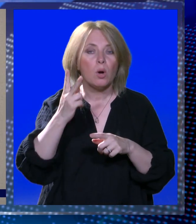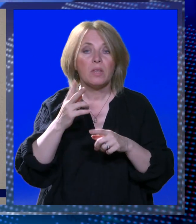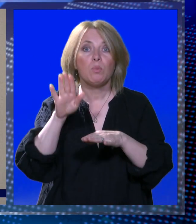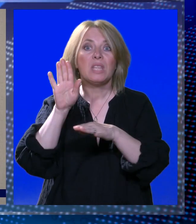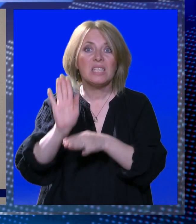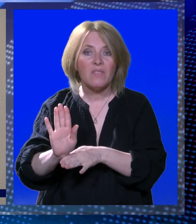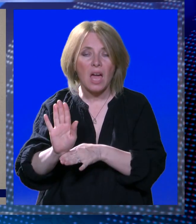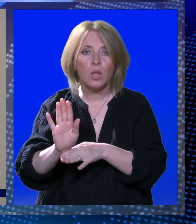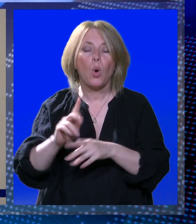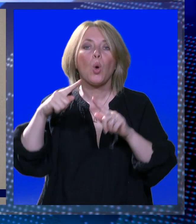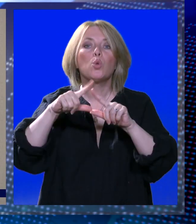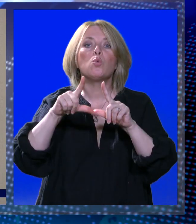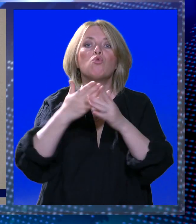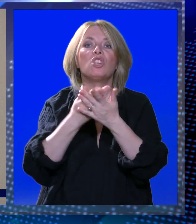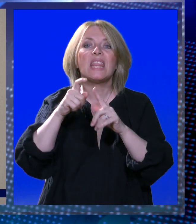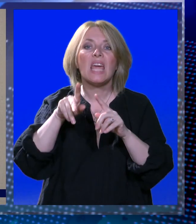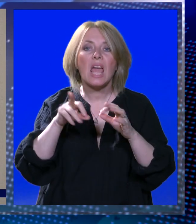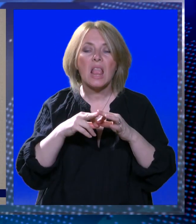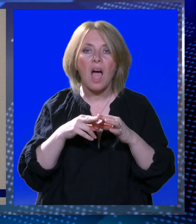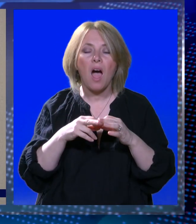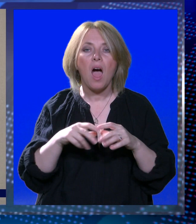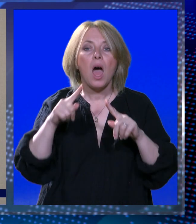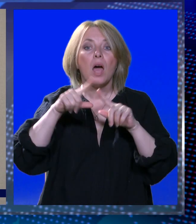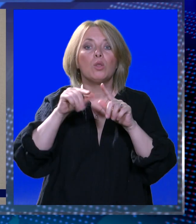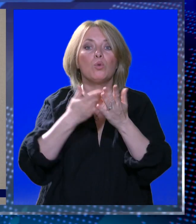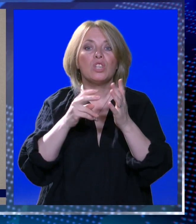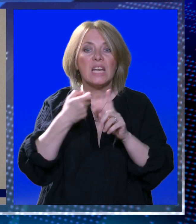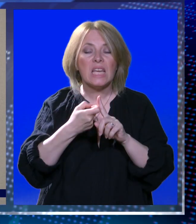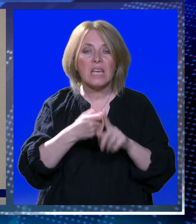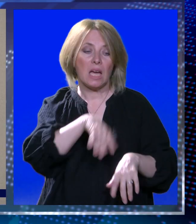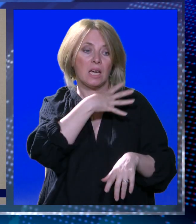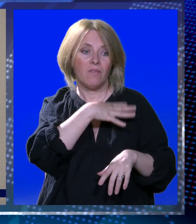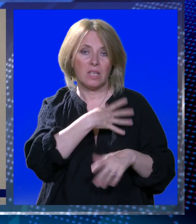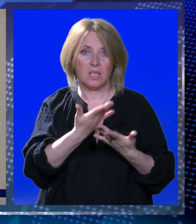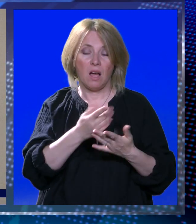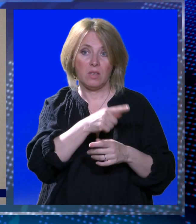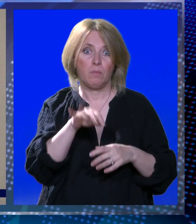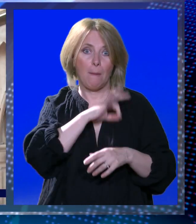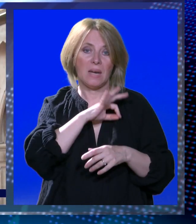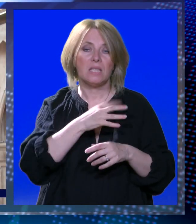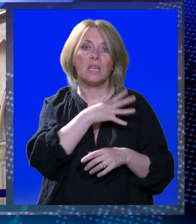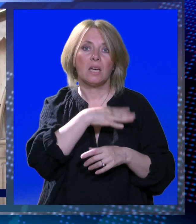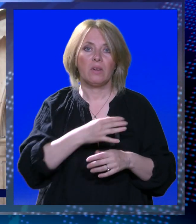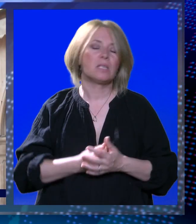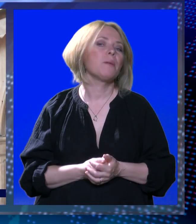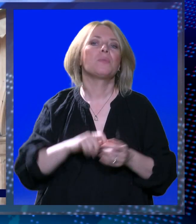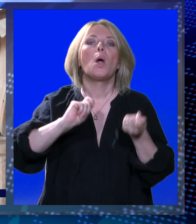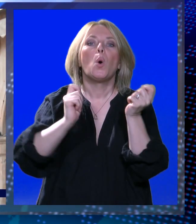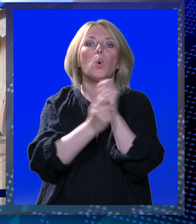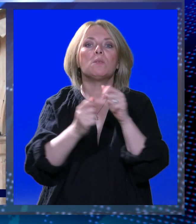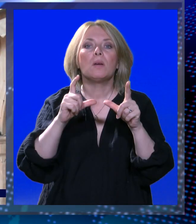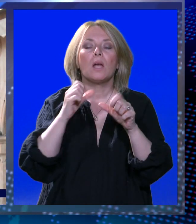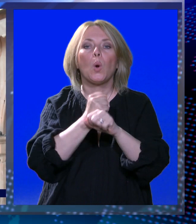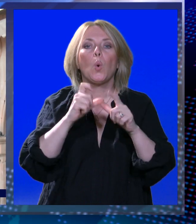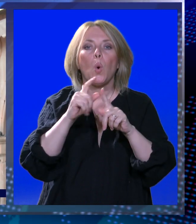da budete svjedok tužitelja, a tuženik je država kojom ste bili predsjednik. O izmjerama gupa